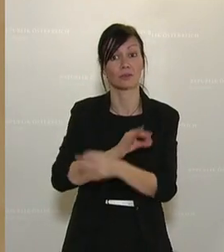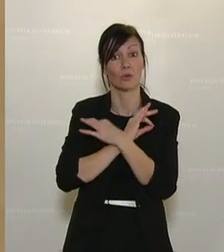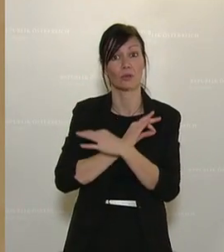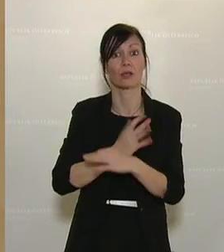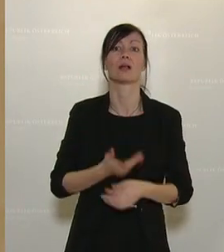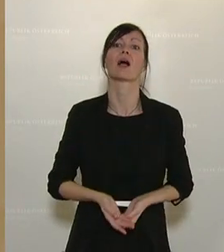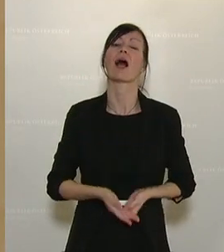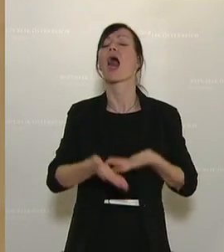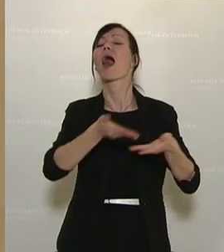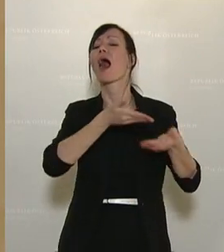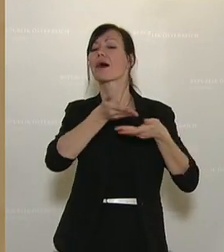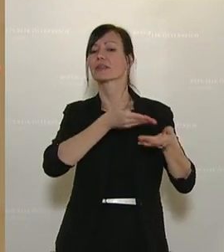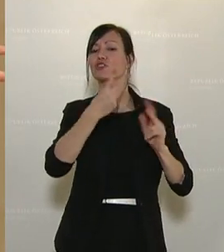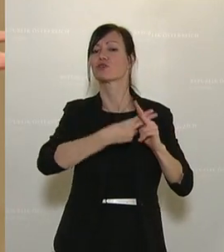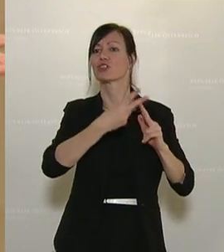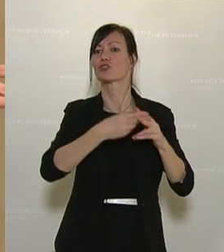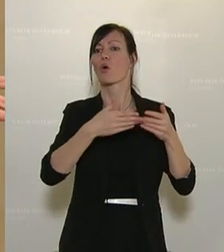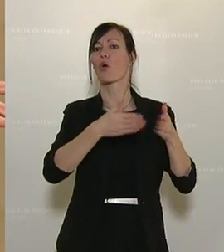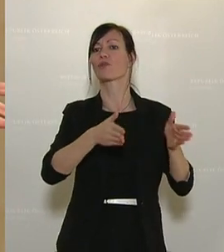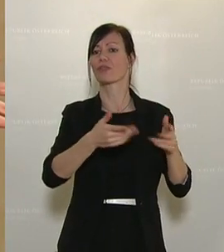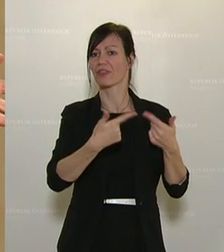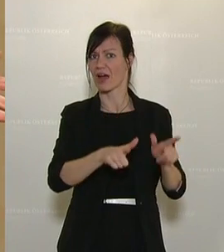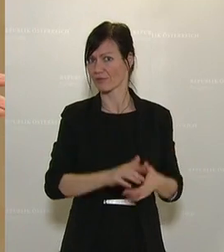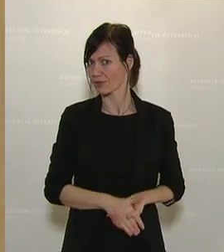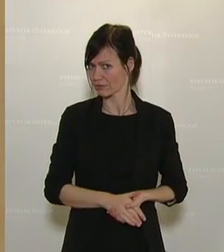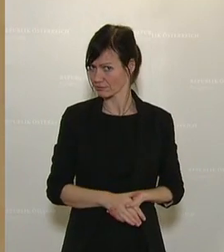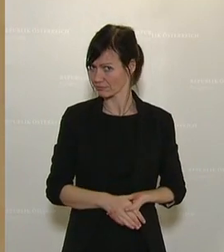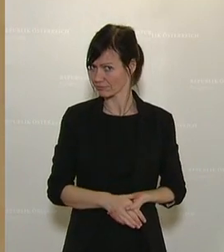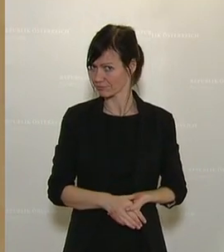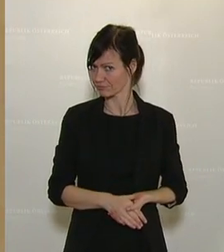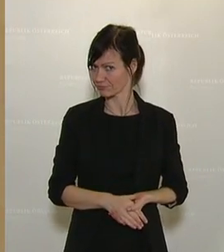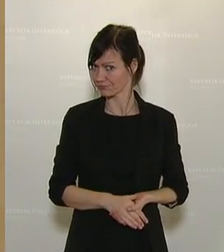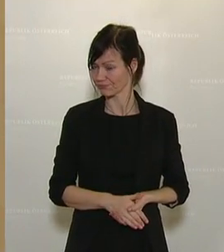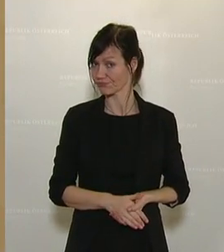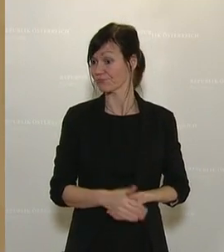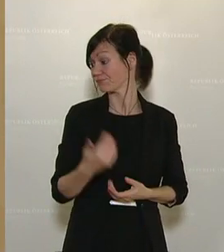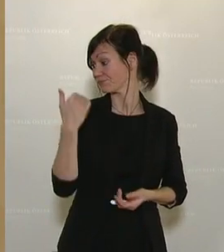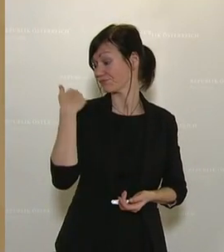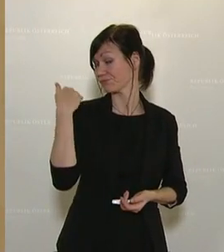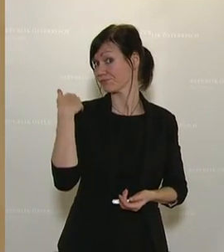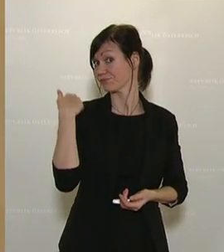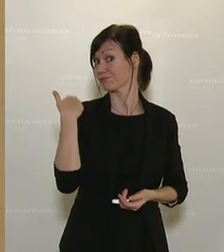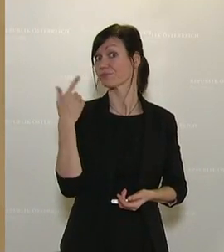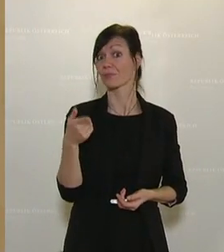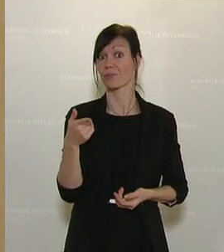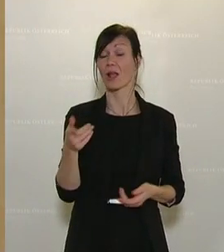Handel auf die Knie und öffnet die Geschäfte vor Weihnachten. Im letzten Lockdown wurde